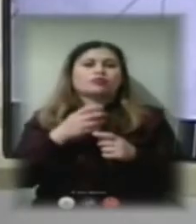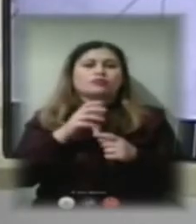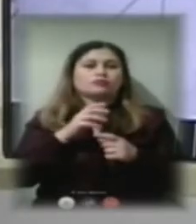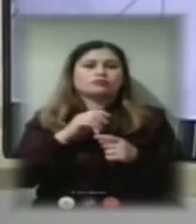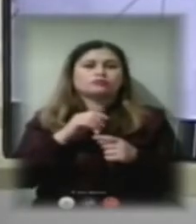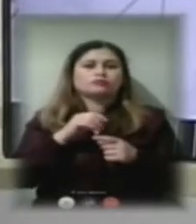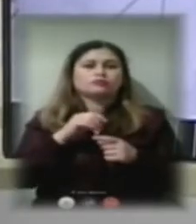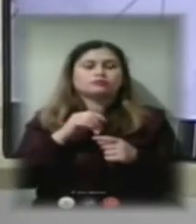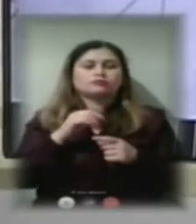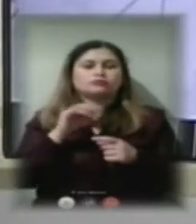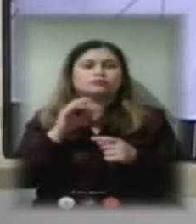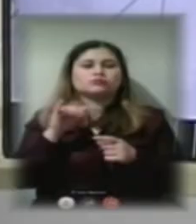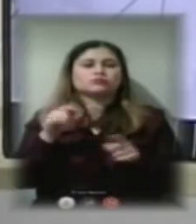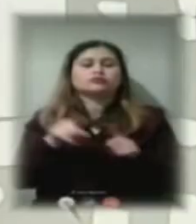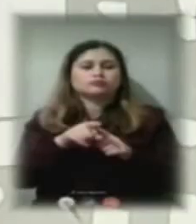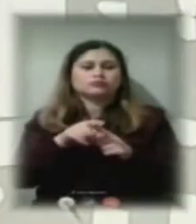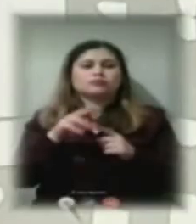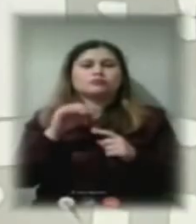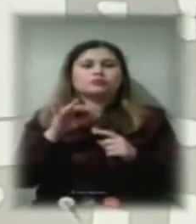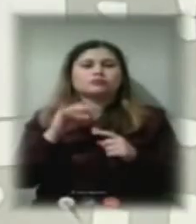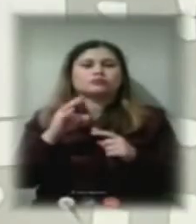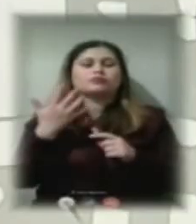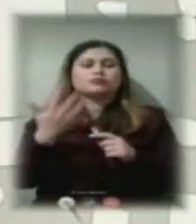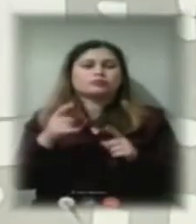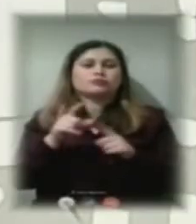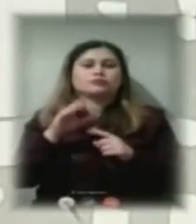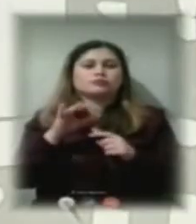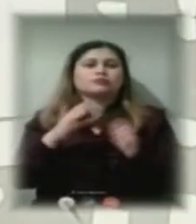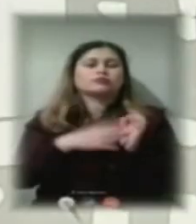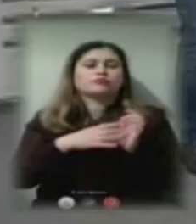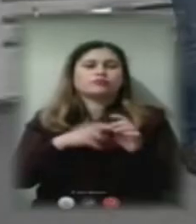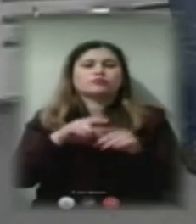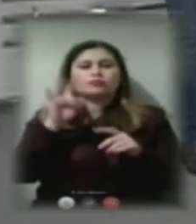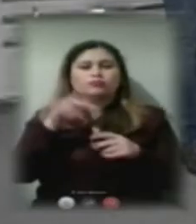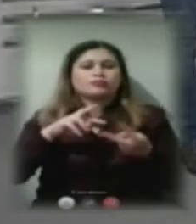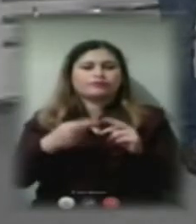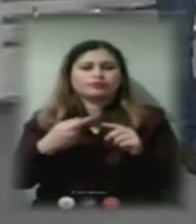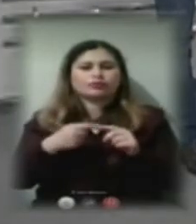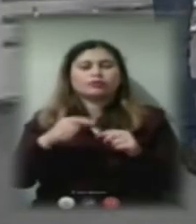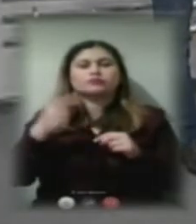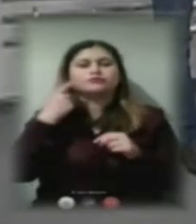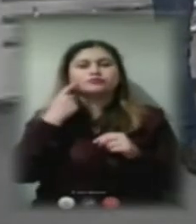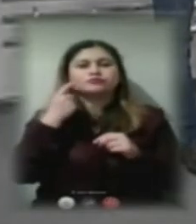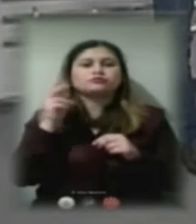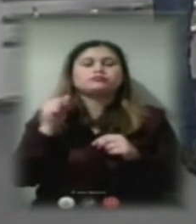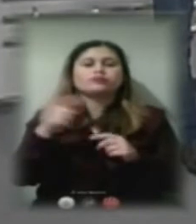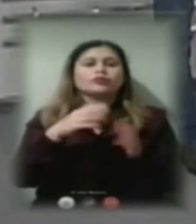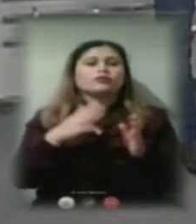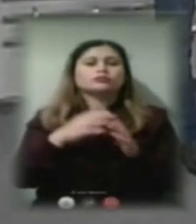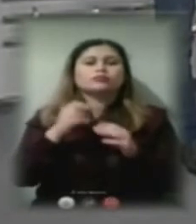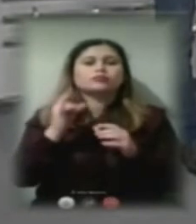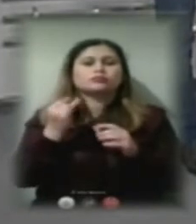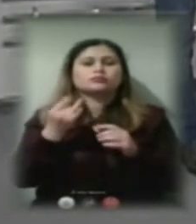І також в ПАТО на 5 і в ПАТО на 9 ми замінили вікна. От оцінити як було до модернізації і